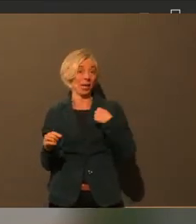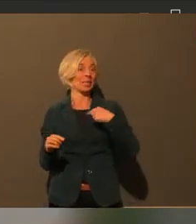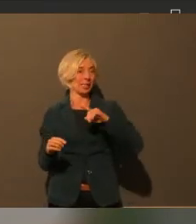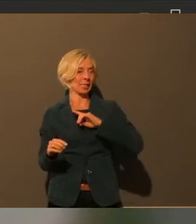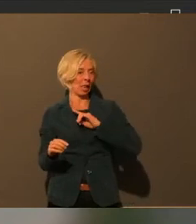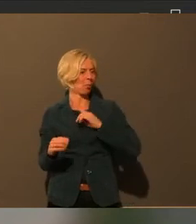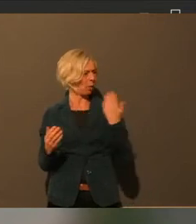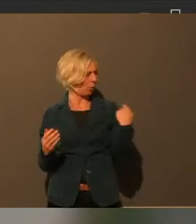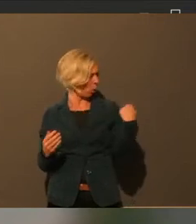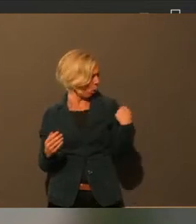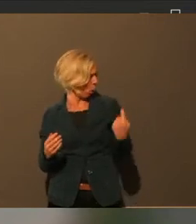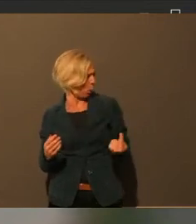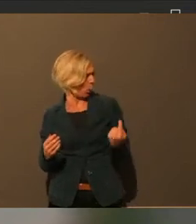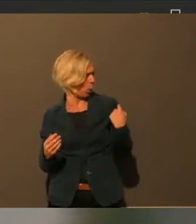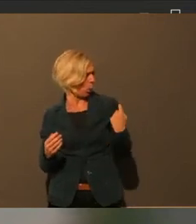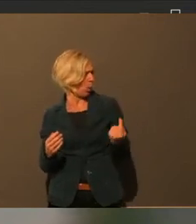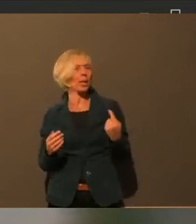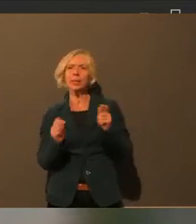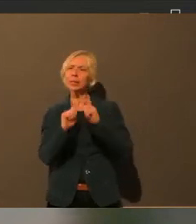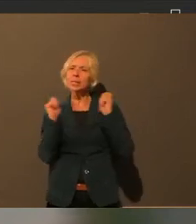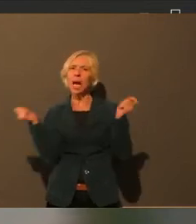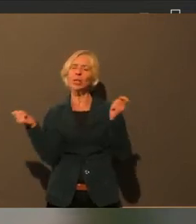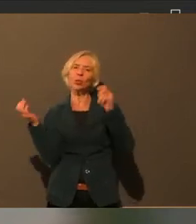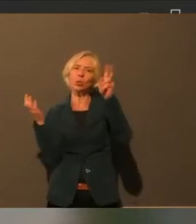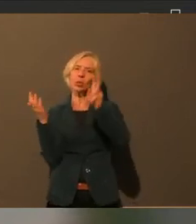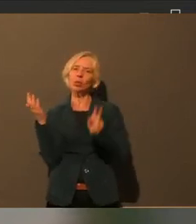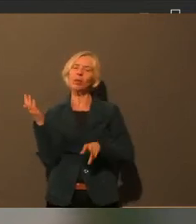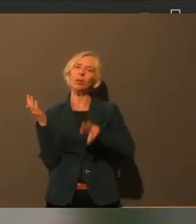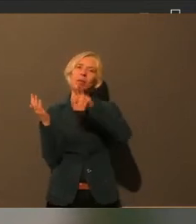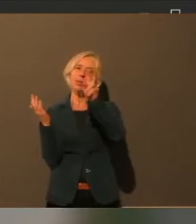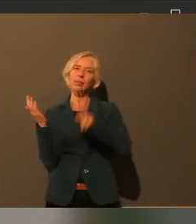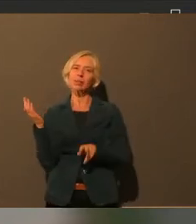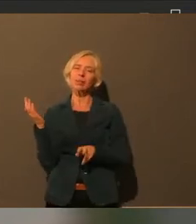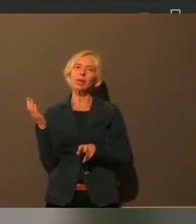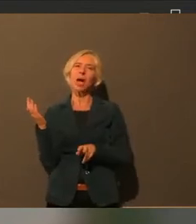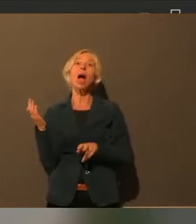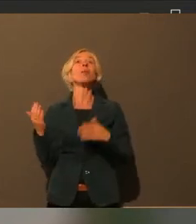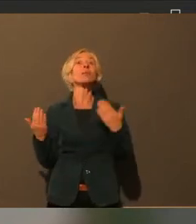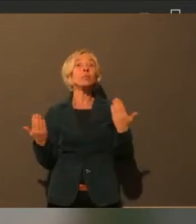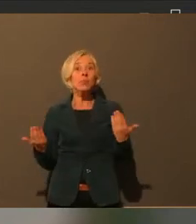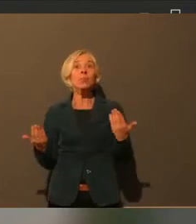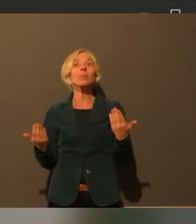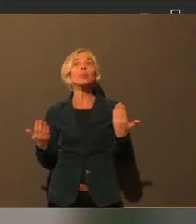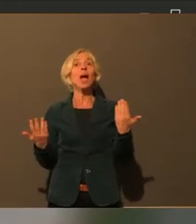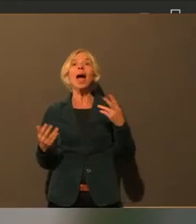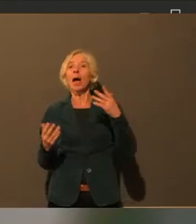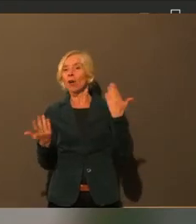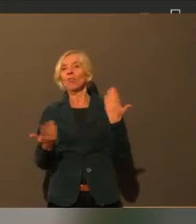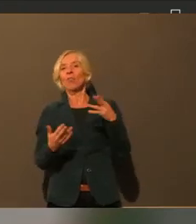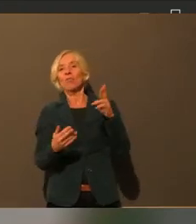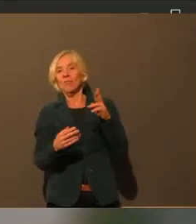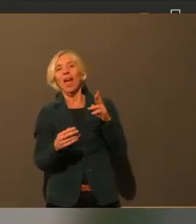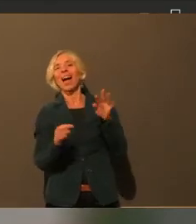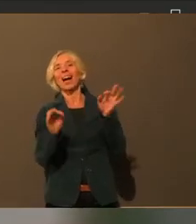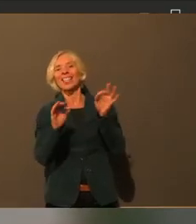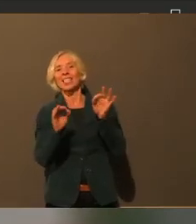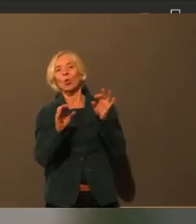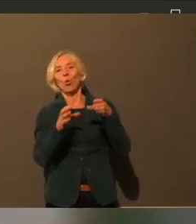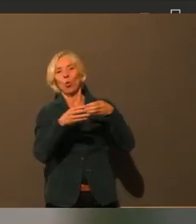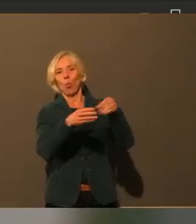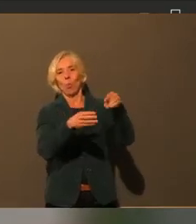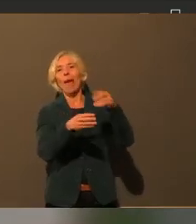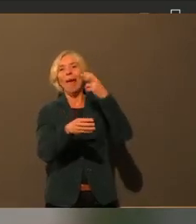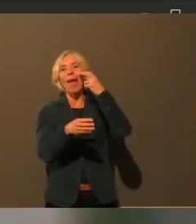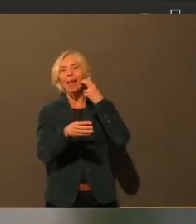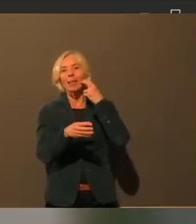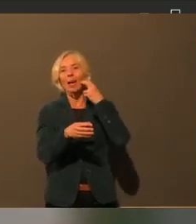irgendwann in der Zeitung gelesen, dass also durchaus natürlich auch bei den Risikogruppen, bei den älteren Bürgerinnen und Bürgern auch auch